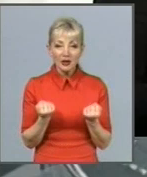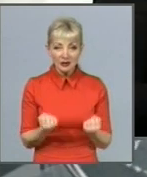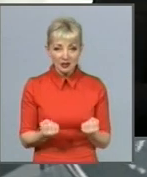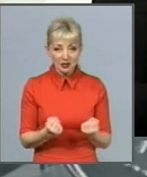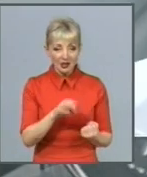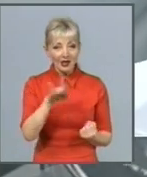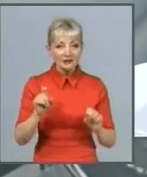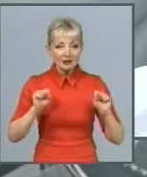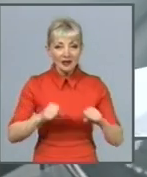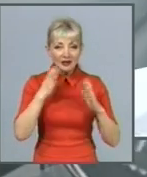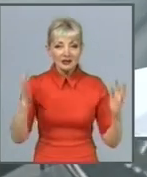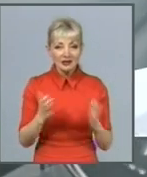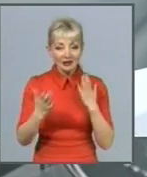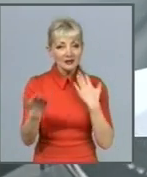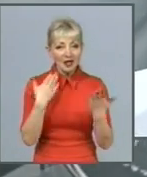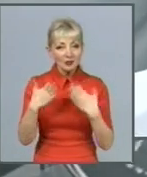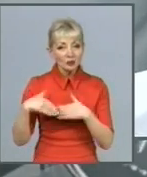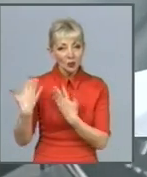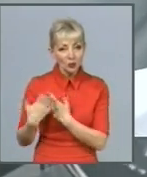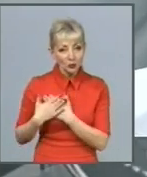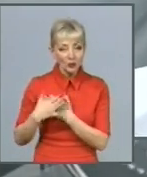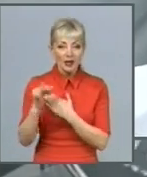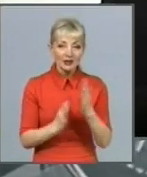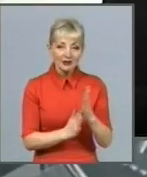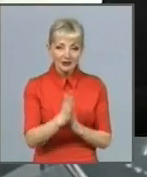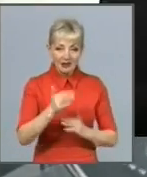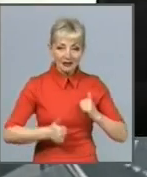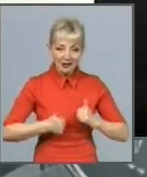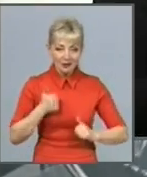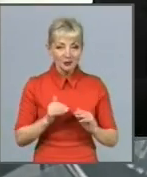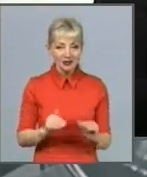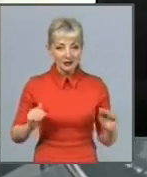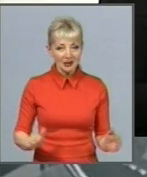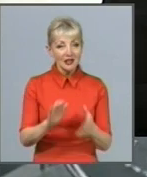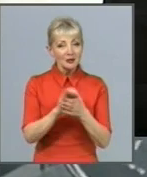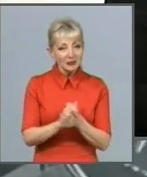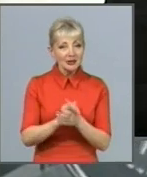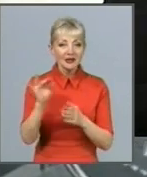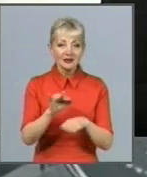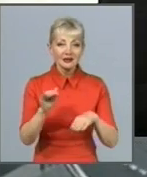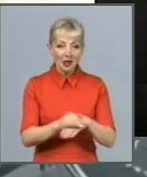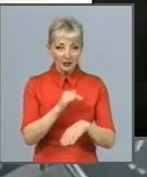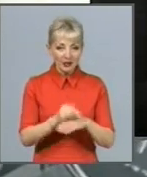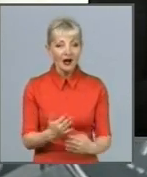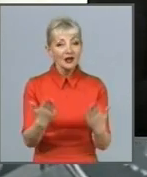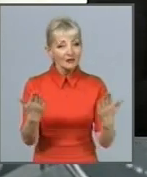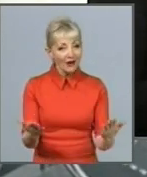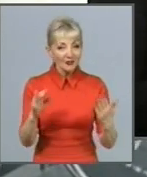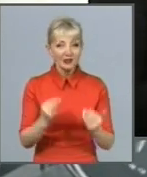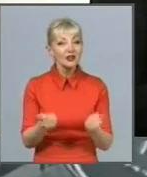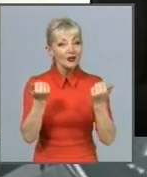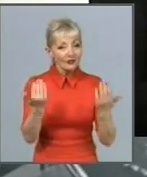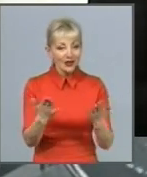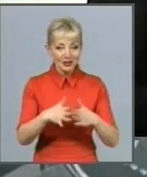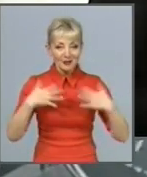взаємну любовь і вирості достойних дітей, міра і добра. Вам і вашій великій дружній сім'ї з